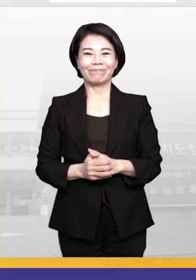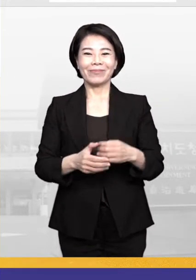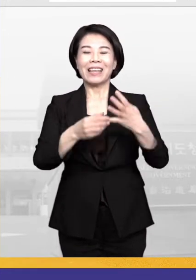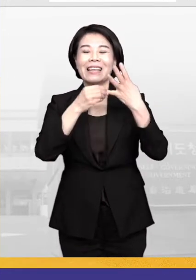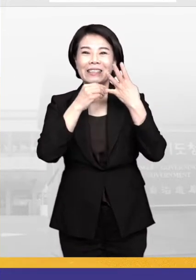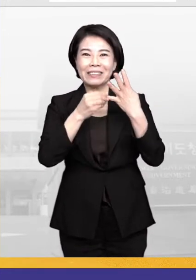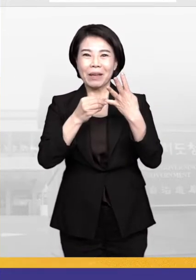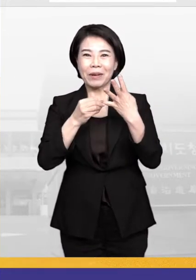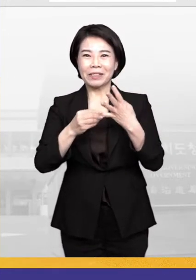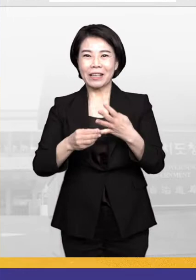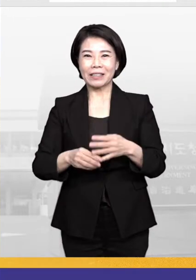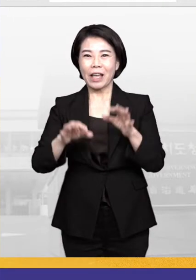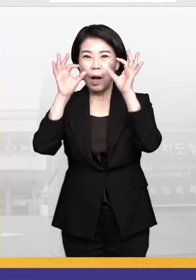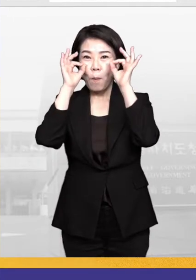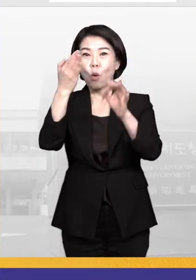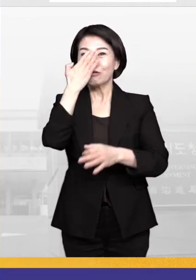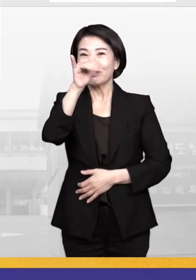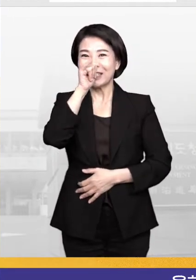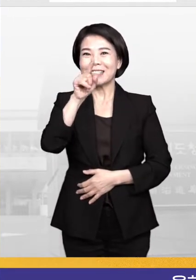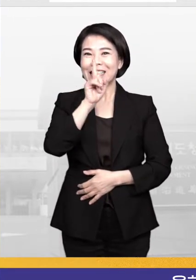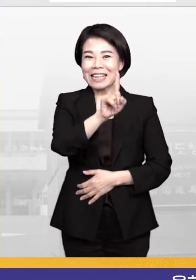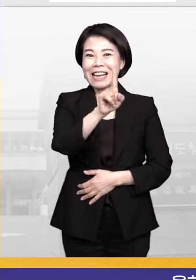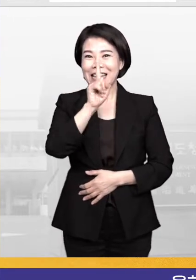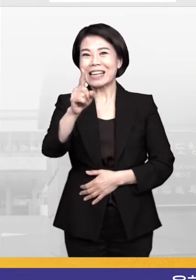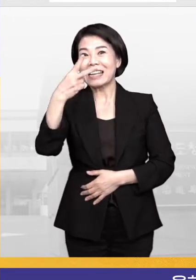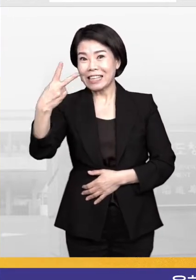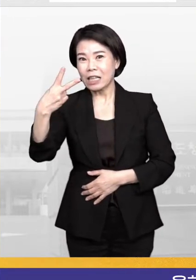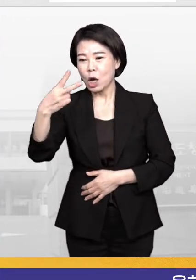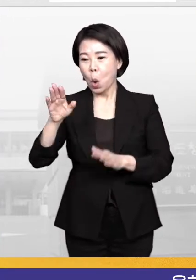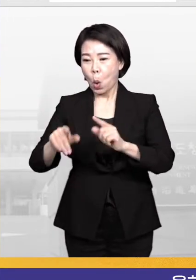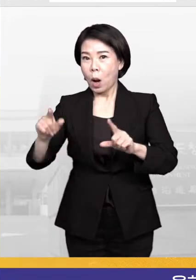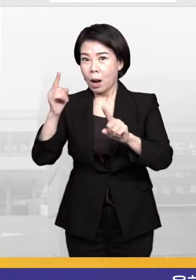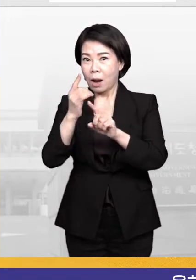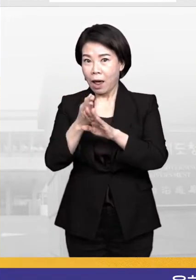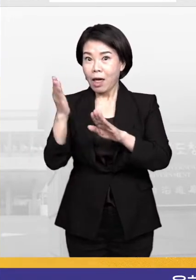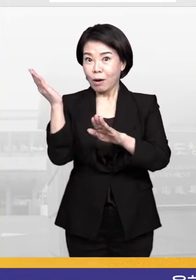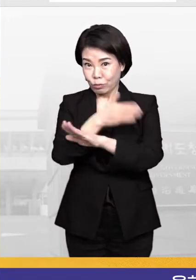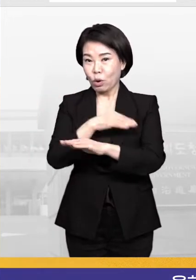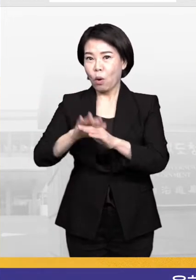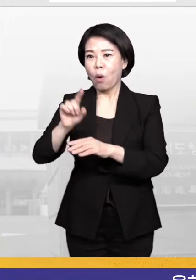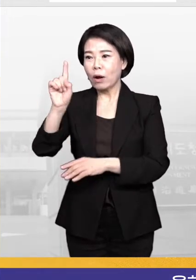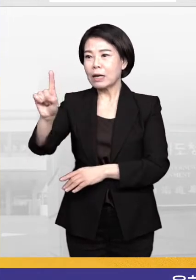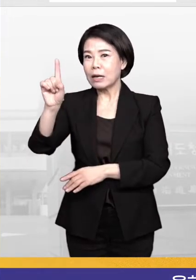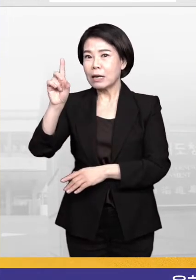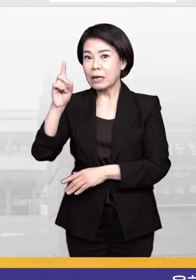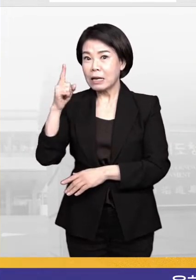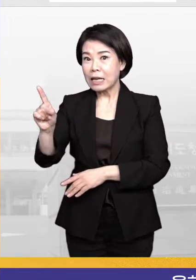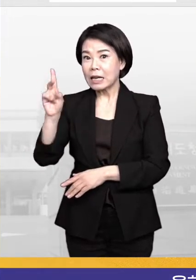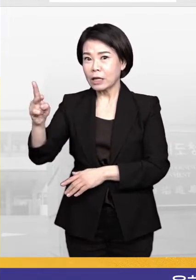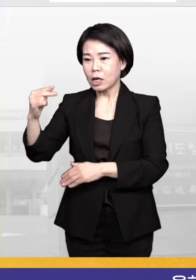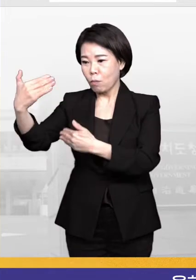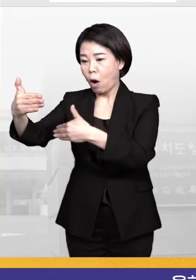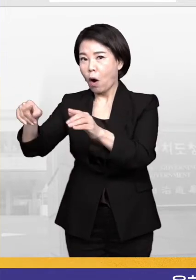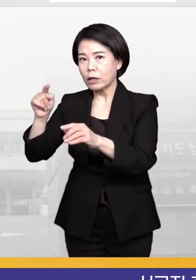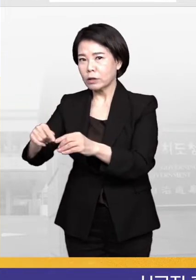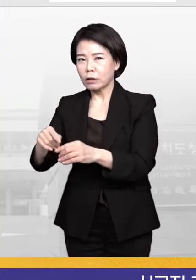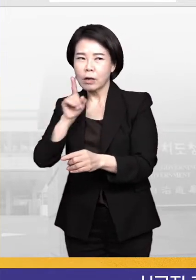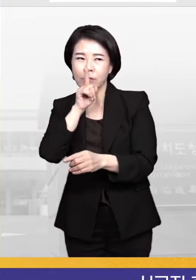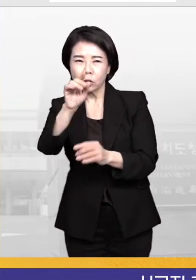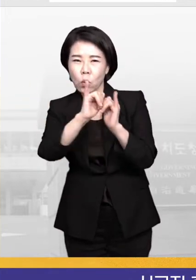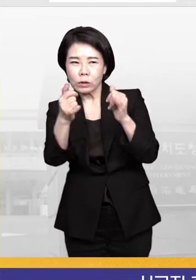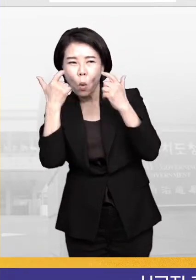번째, 보이는 112입니다. 올해부터 112 상황실에서 신고자의 정확한 위치를 확인하고,